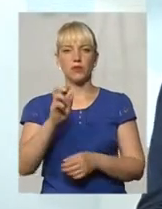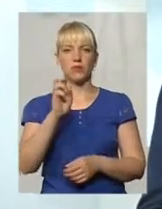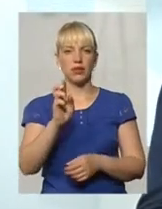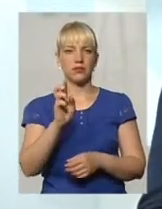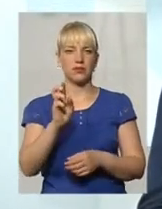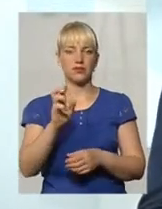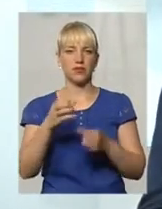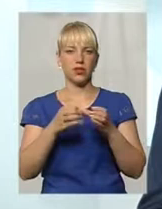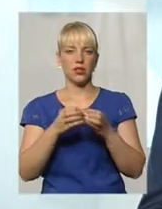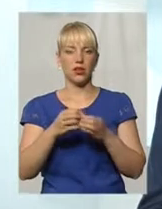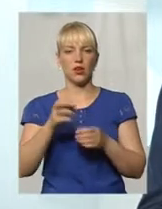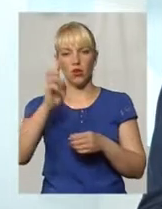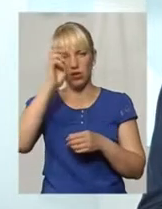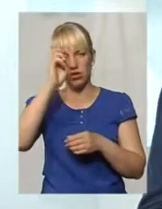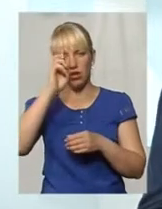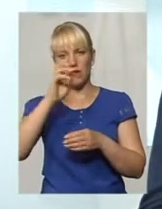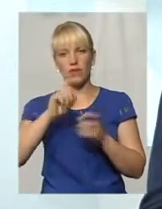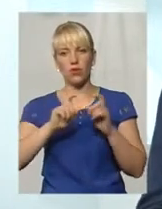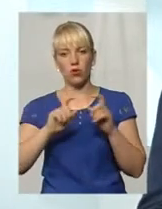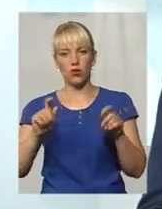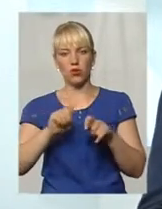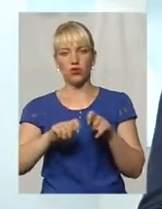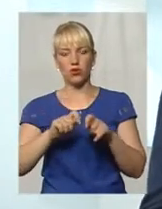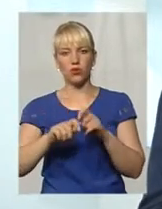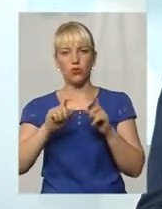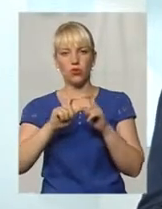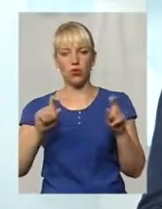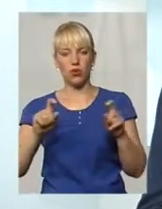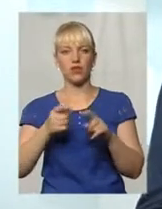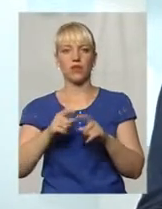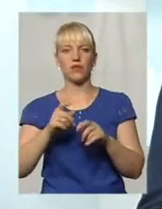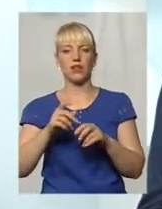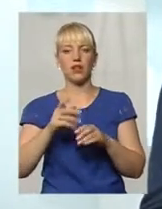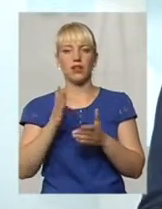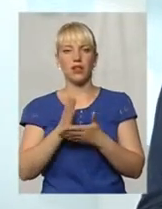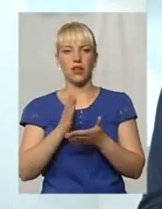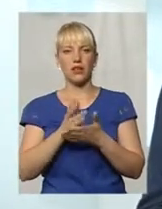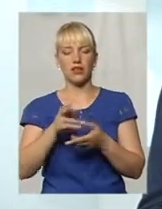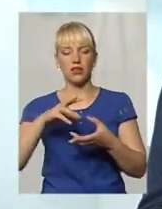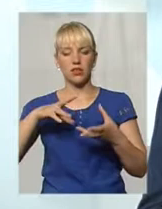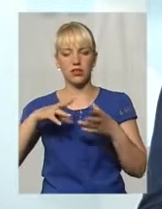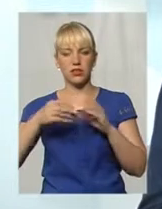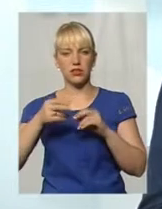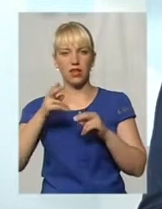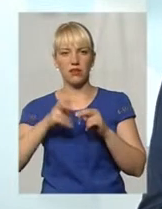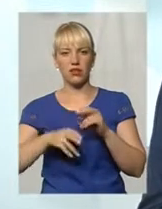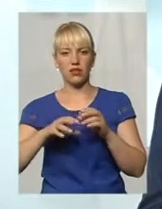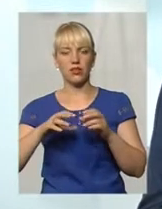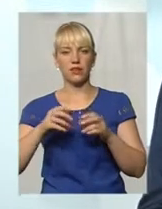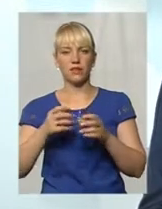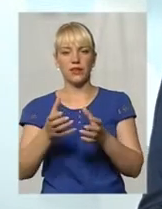як органів державної влади, контролюючих органів, правоохоронних органів, тобто наявні кінцеві результати по досягненню,